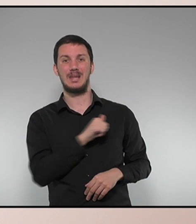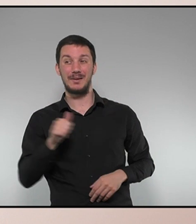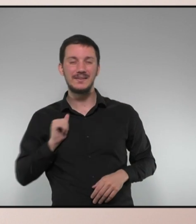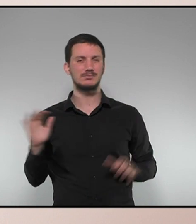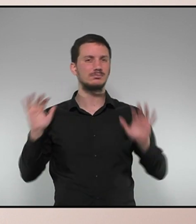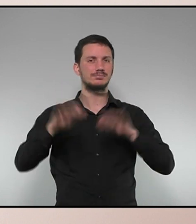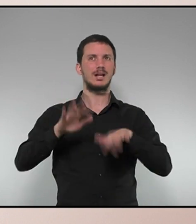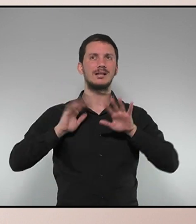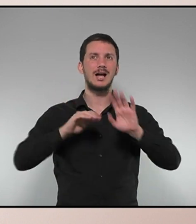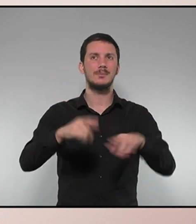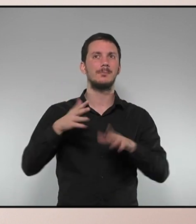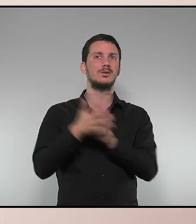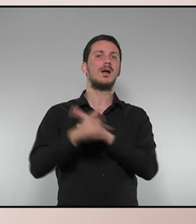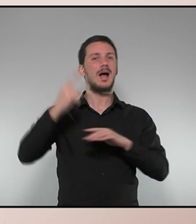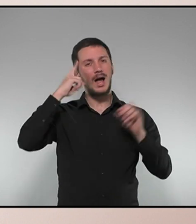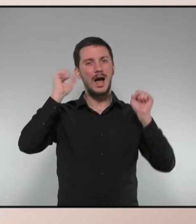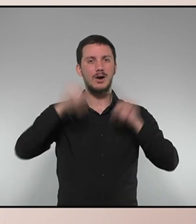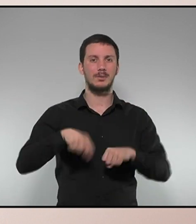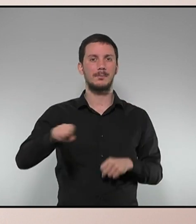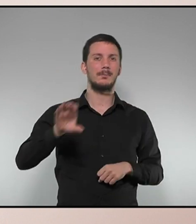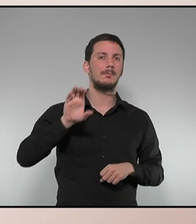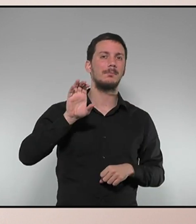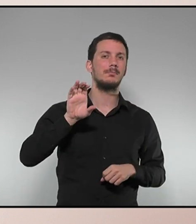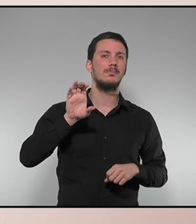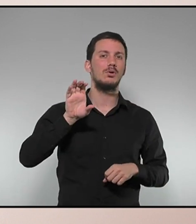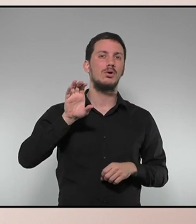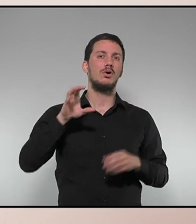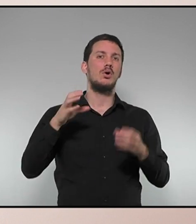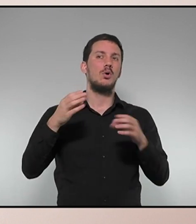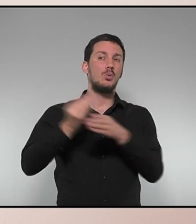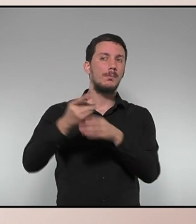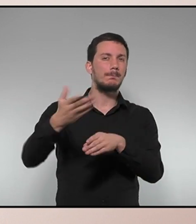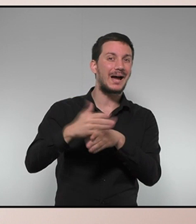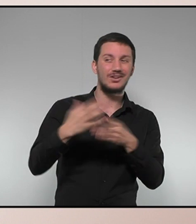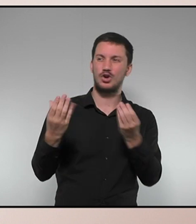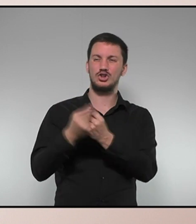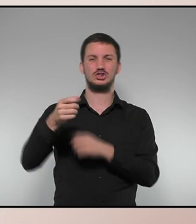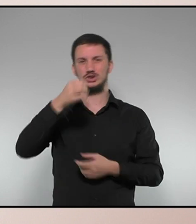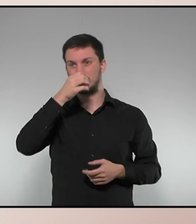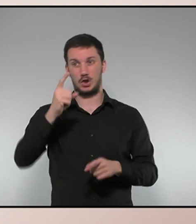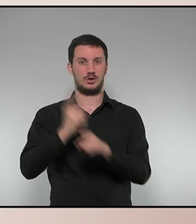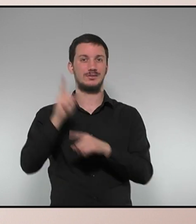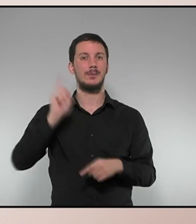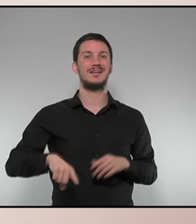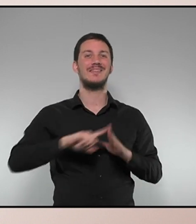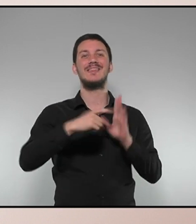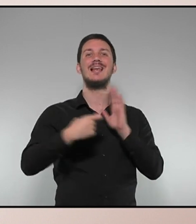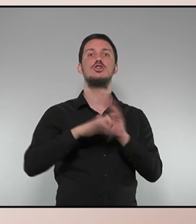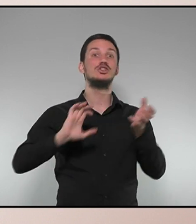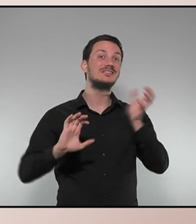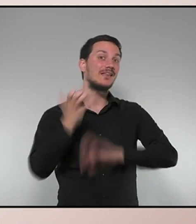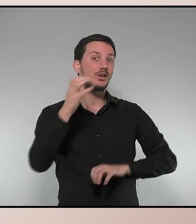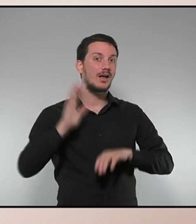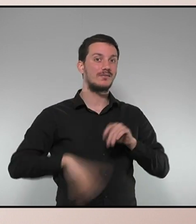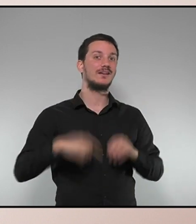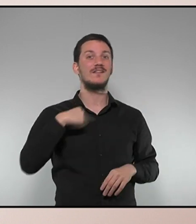en resposta a l'acord del seu partit amb el Partit Socialista. Mobilitzacions contra una reforma del delicte de sedició que ha fet sortir a la